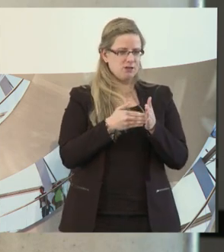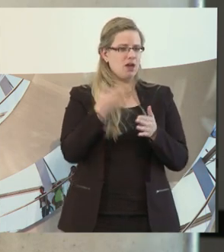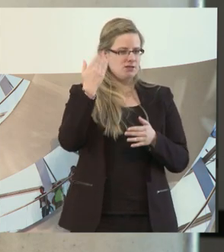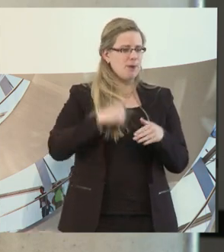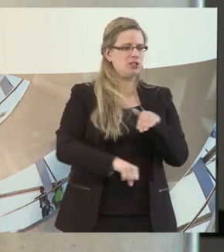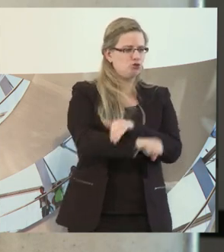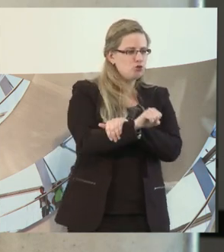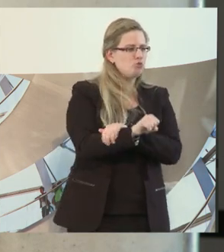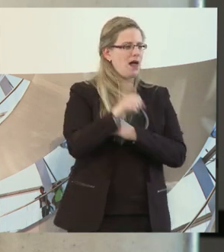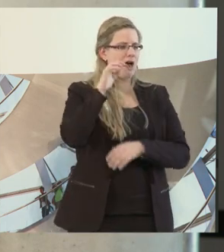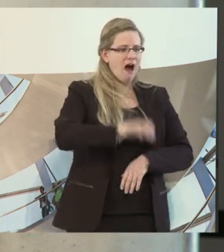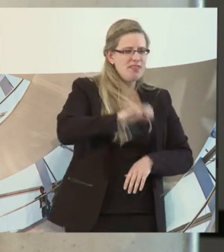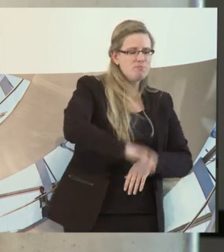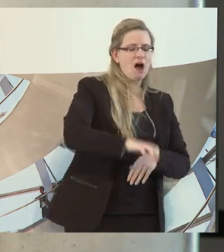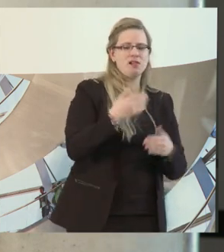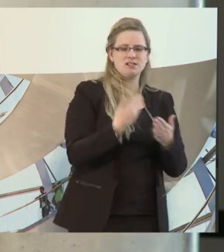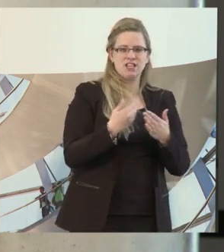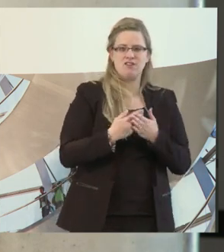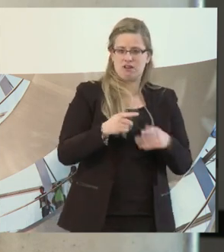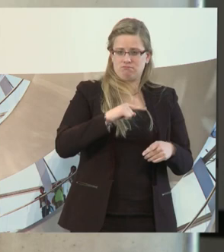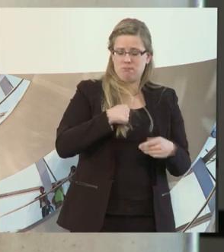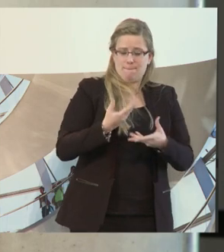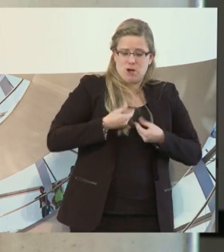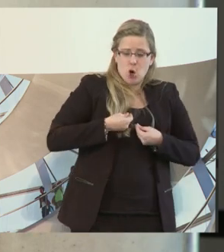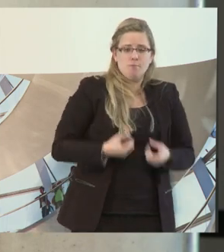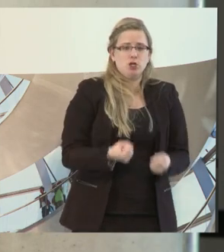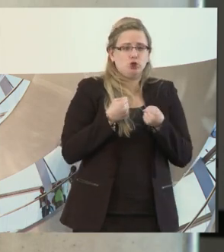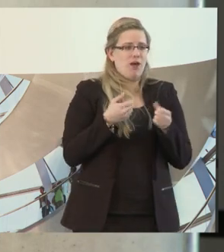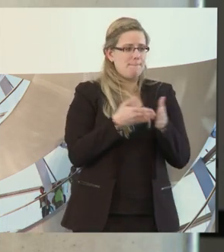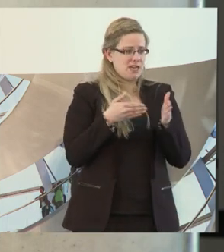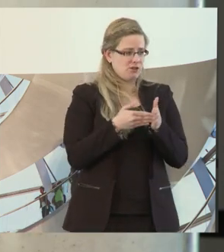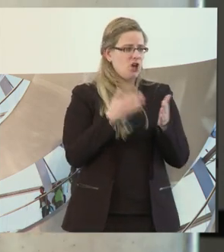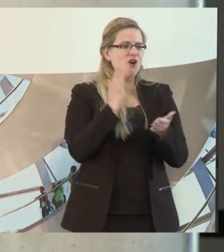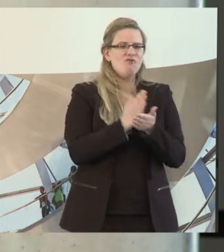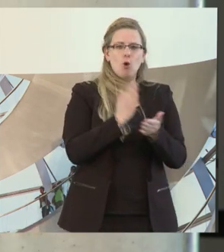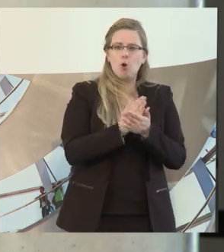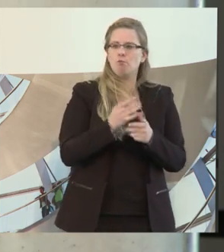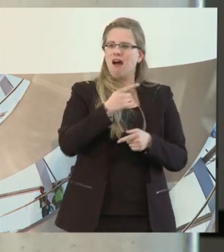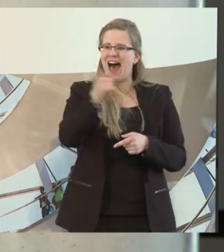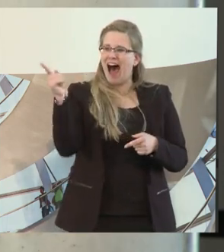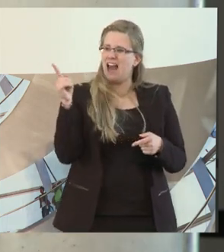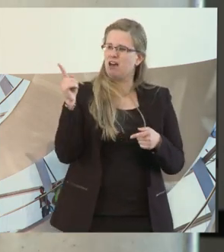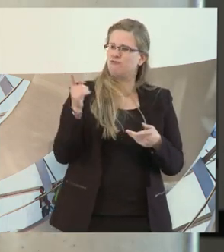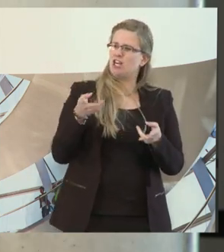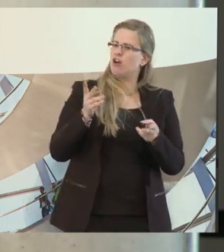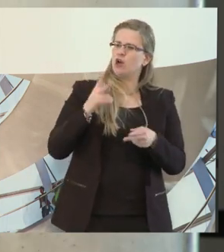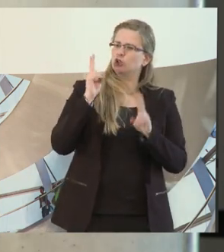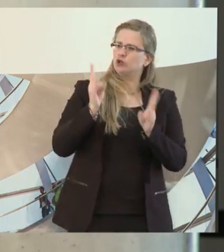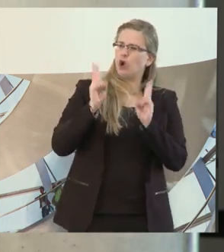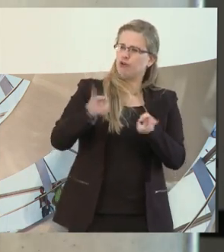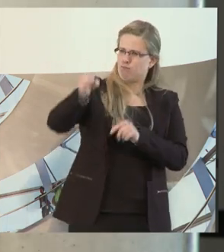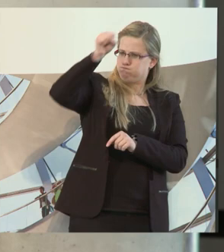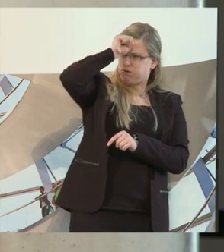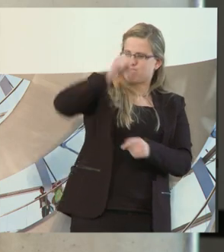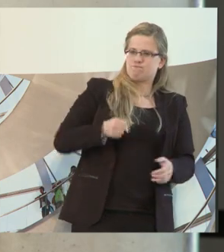geworden. Und ich will das auch extra so bewusst sagen, weil nicht jeder Schwerbehinderte in Deutschland ist so scheinbar schwerbehindert, wie du das zum